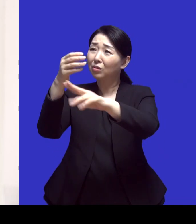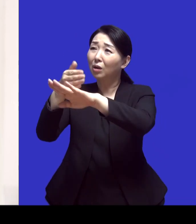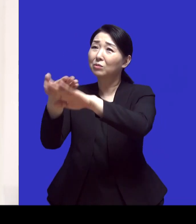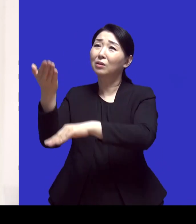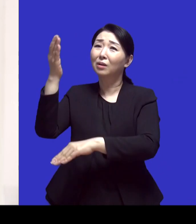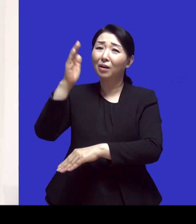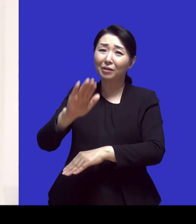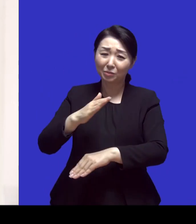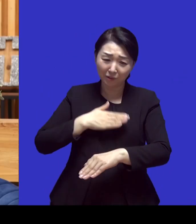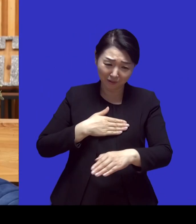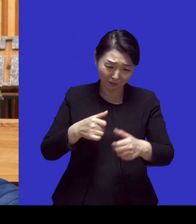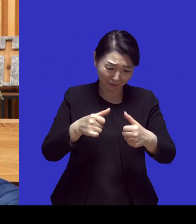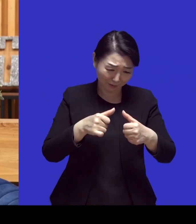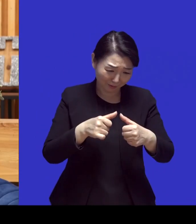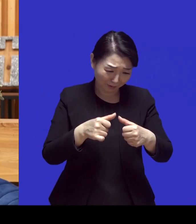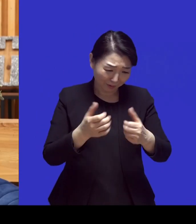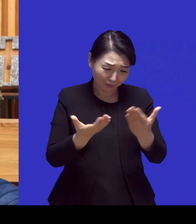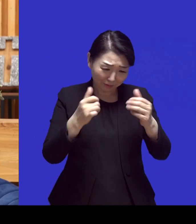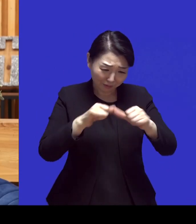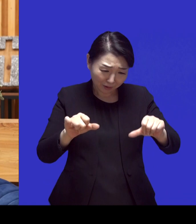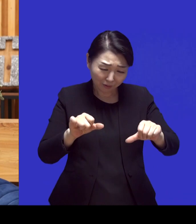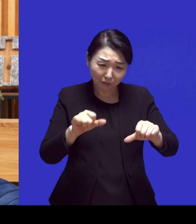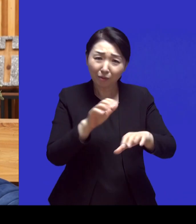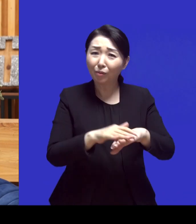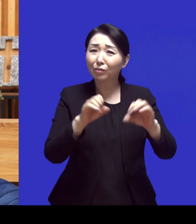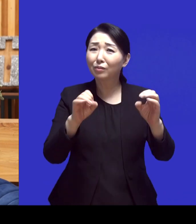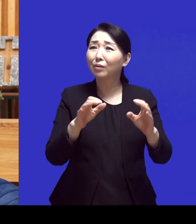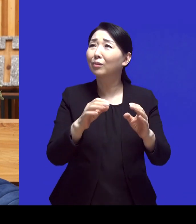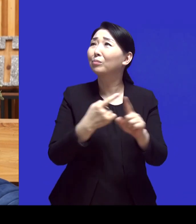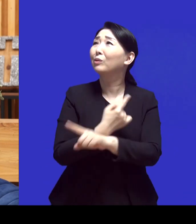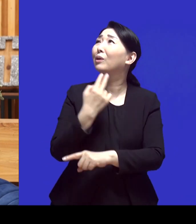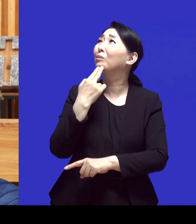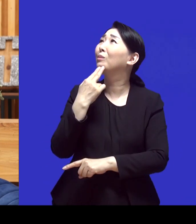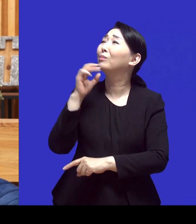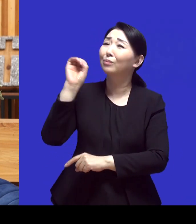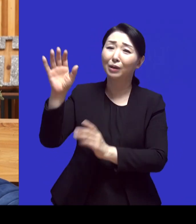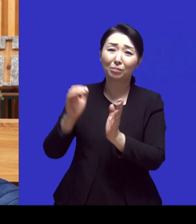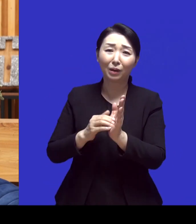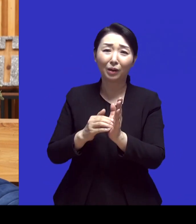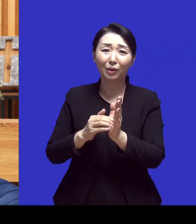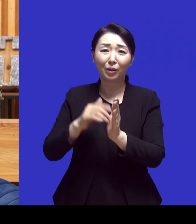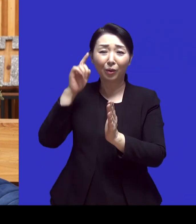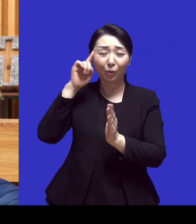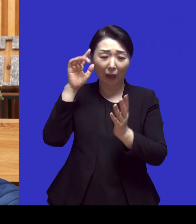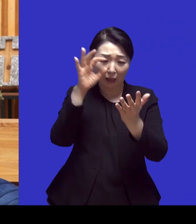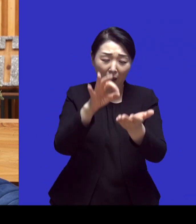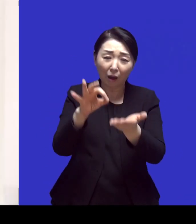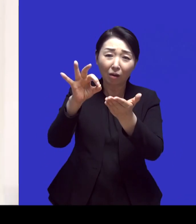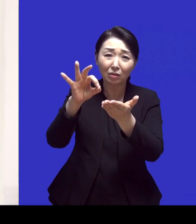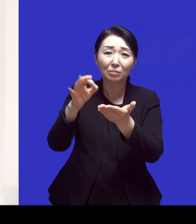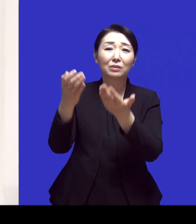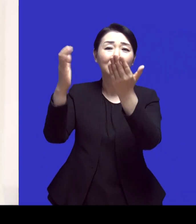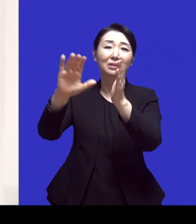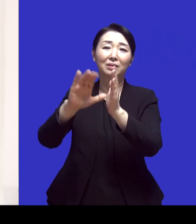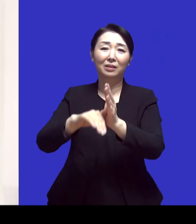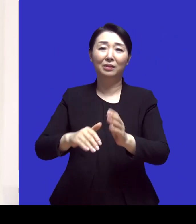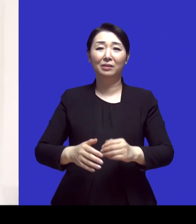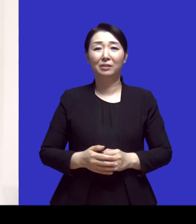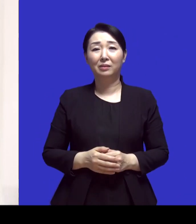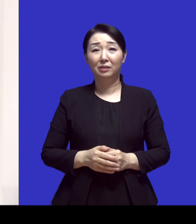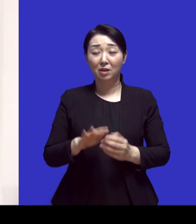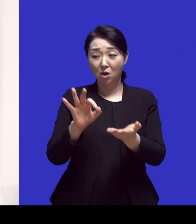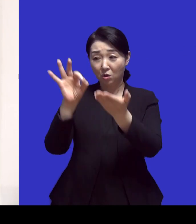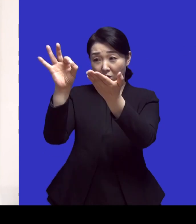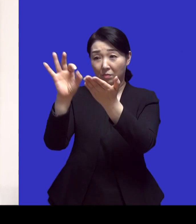소용없는 그릇은 변함이 없어요 네 예배 시간이 헌금 시간이 됐어요 헌금